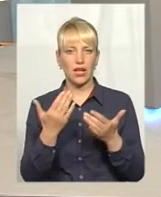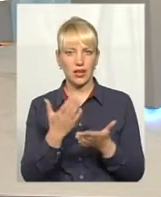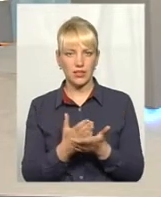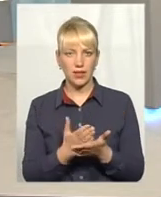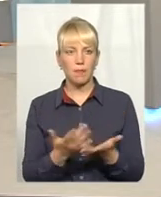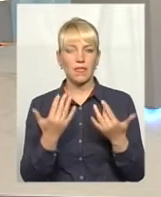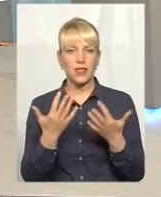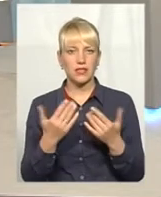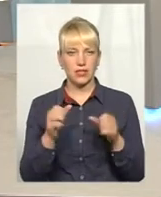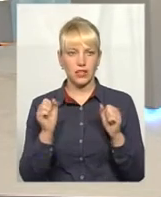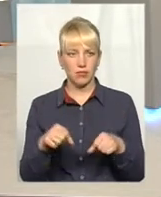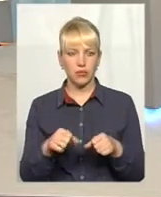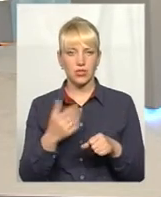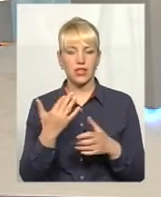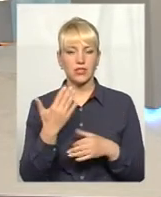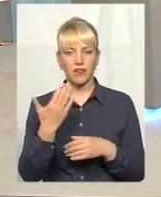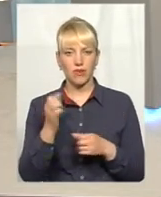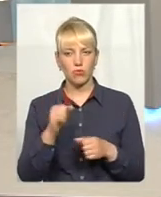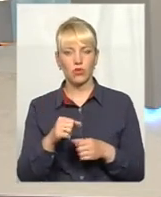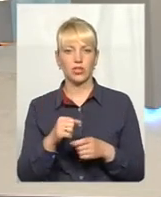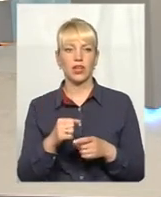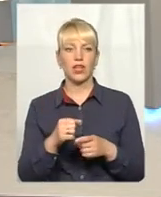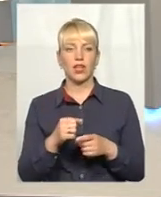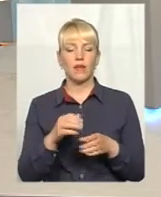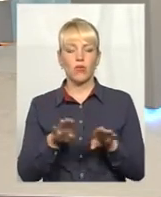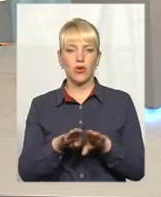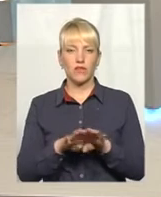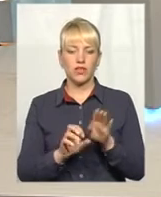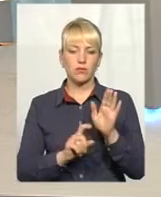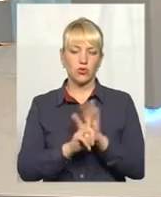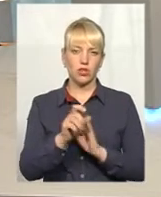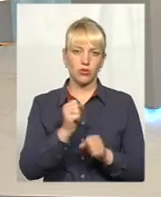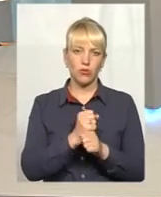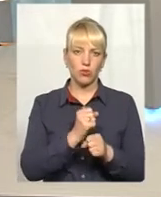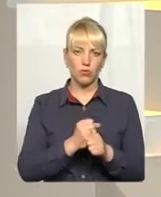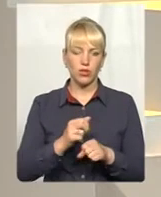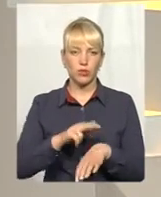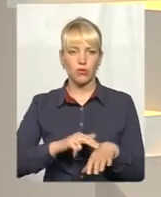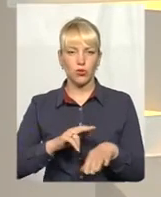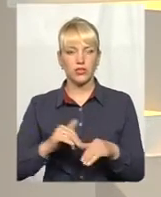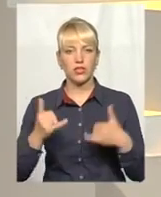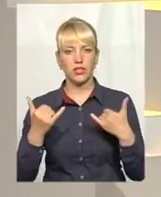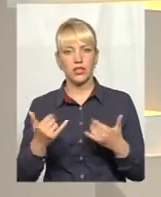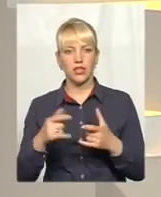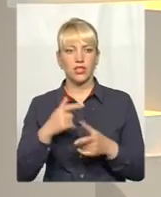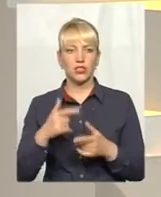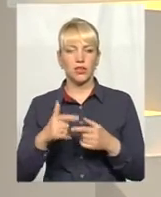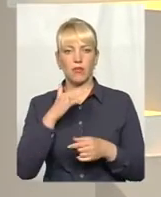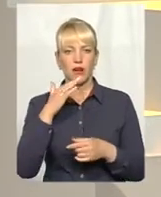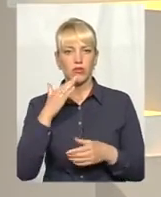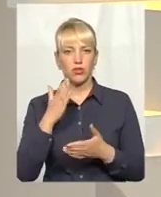можна, скажімо, ви можете порівняти з початком роботи поліції і нині, чи багато